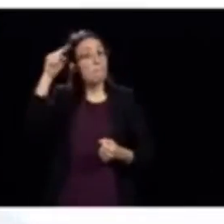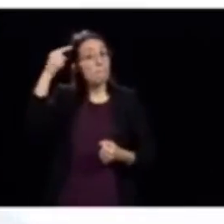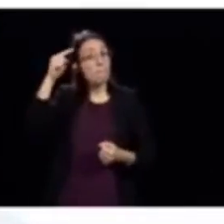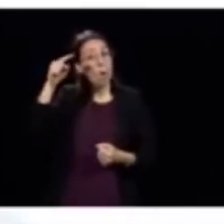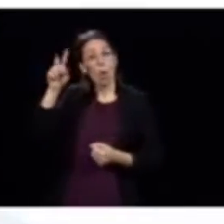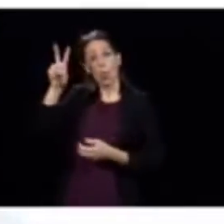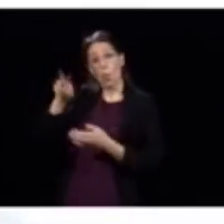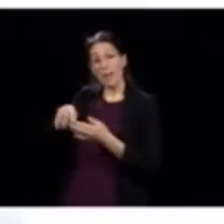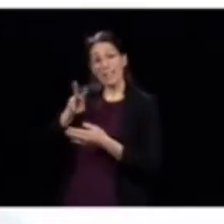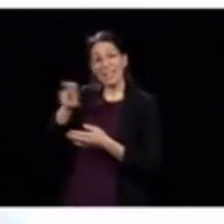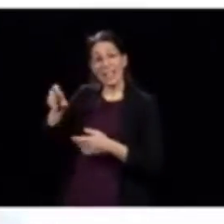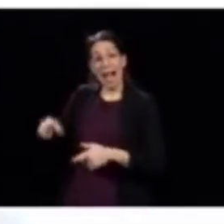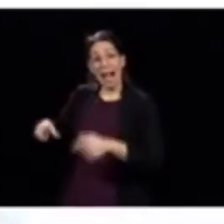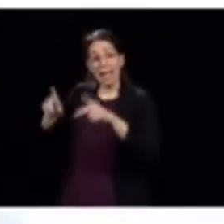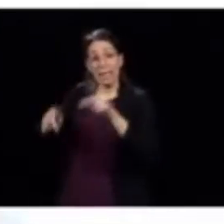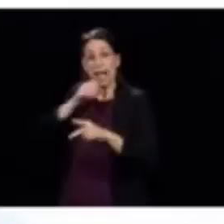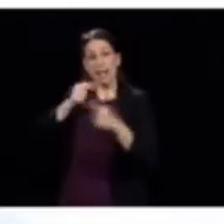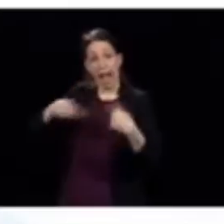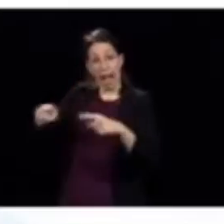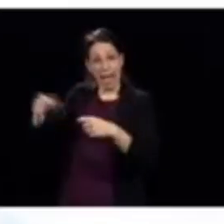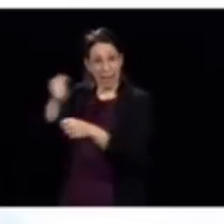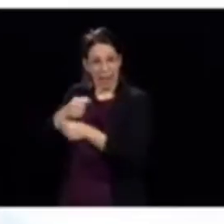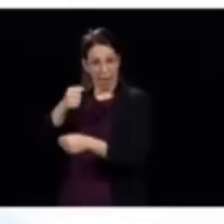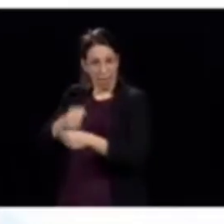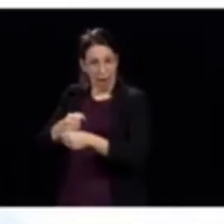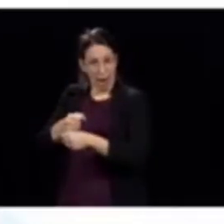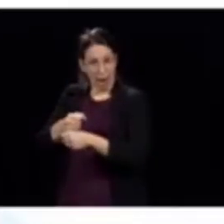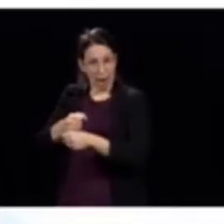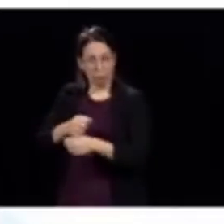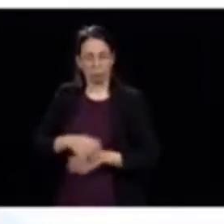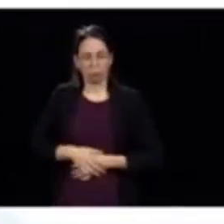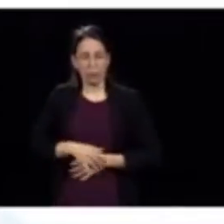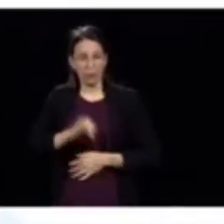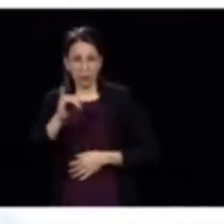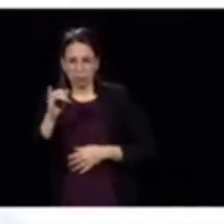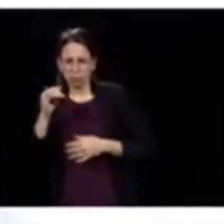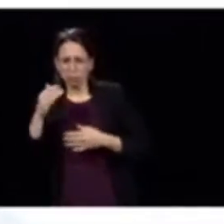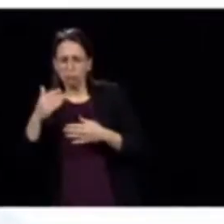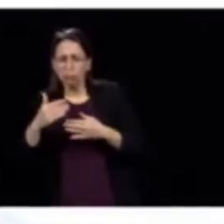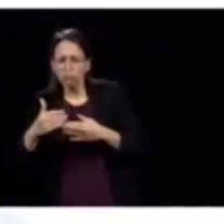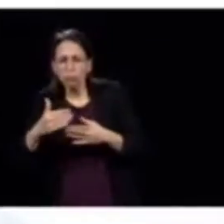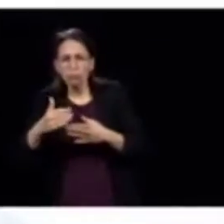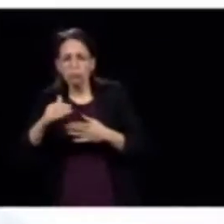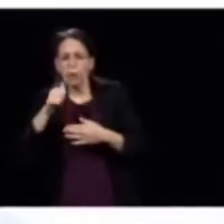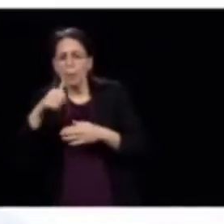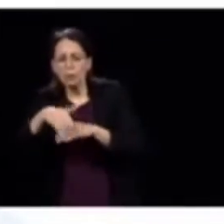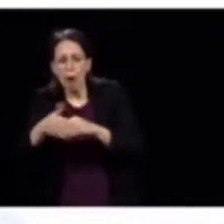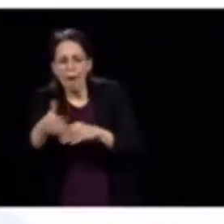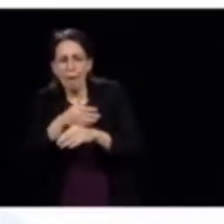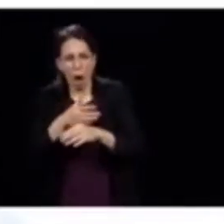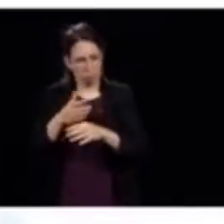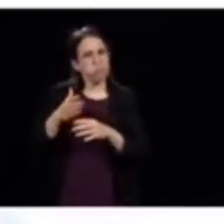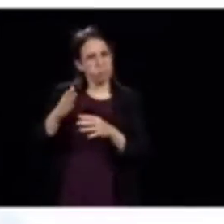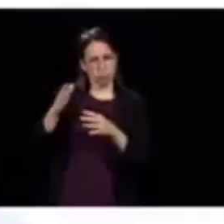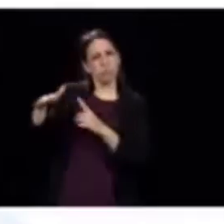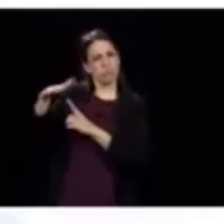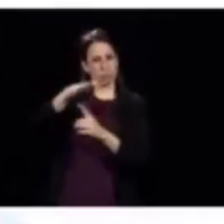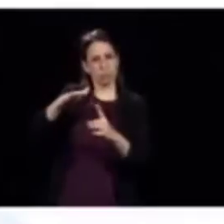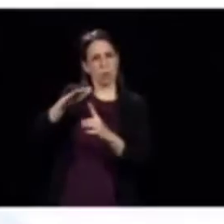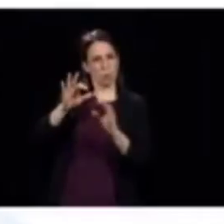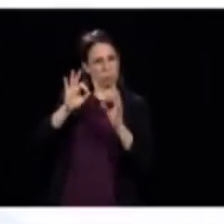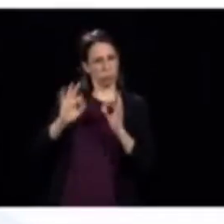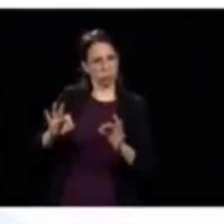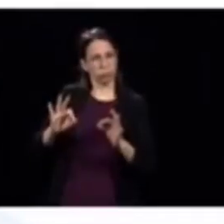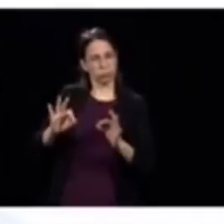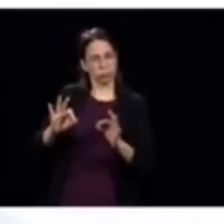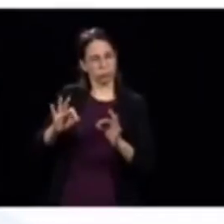résidences. veut dire que la situation, si tout va bien, d'ici demain soir, là, devrait être sous contrôle pour ce